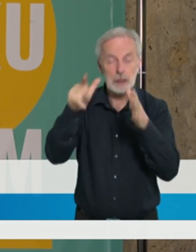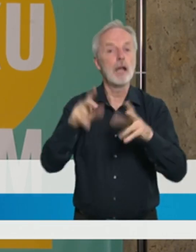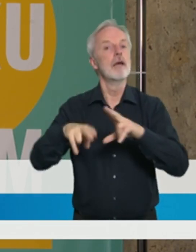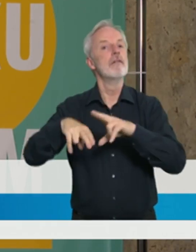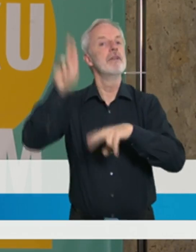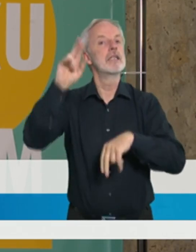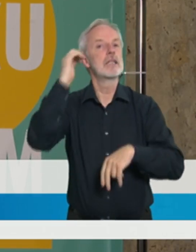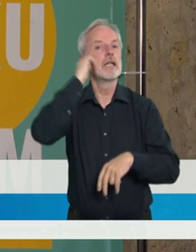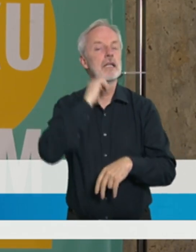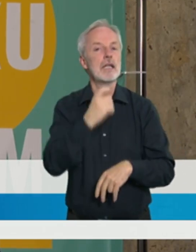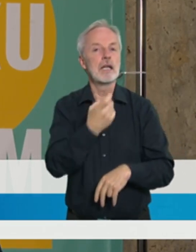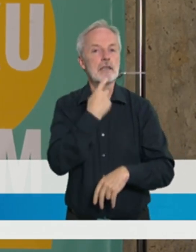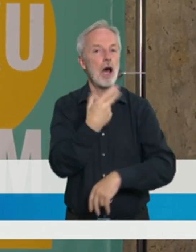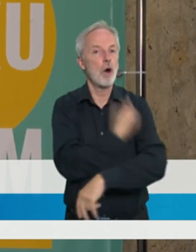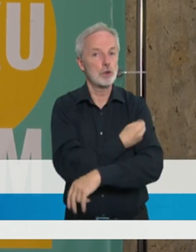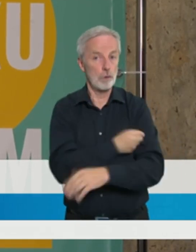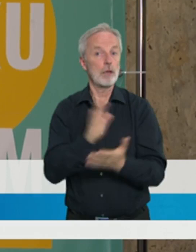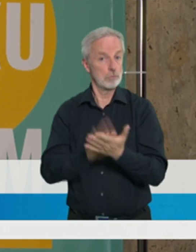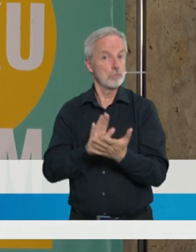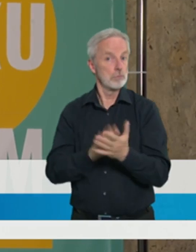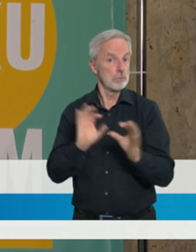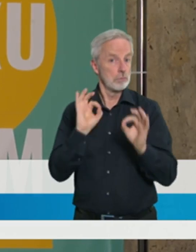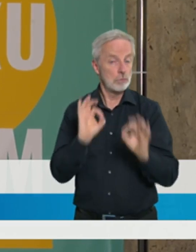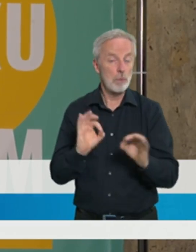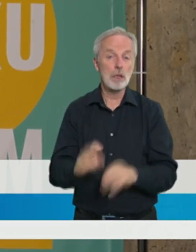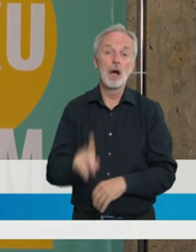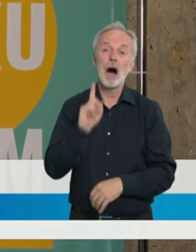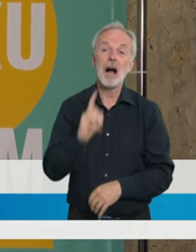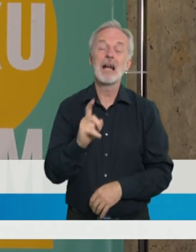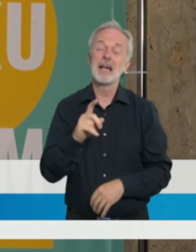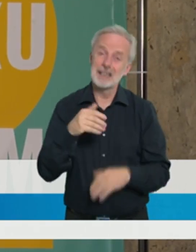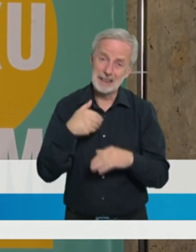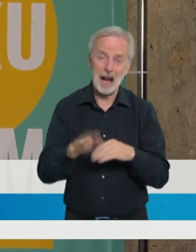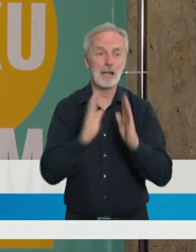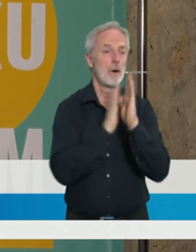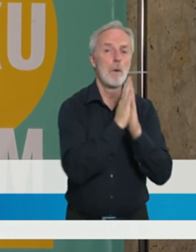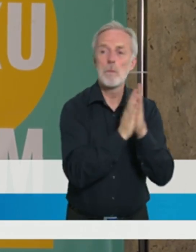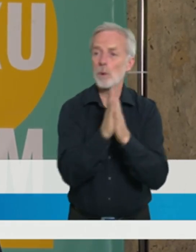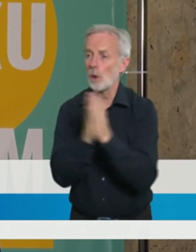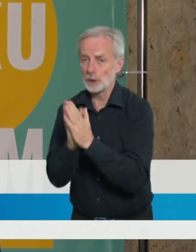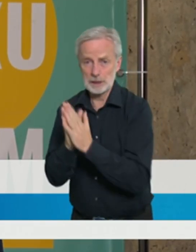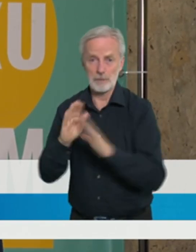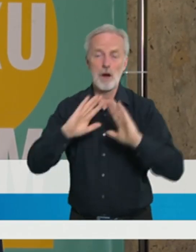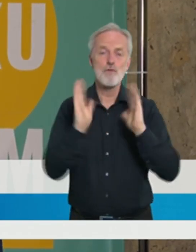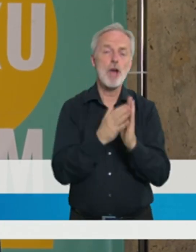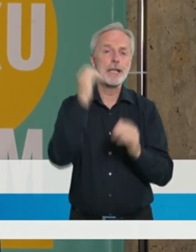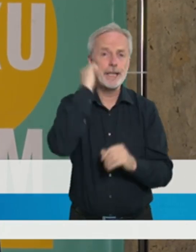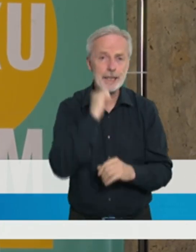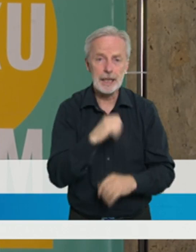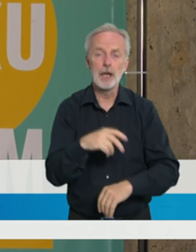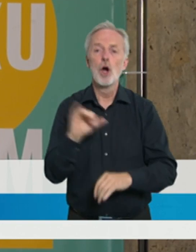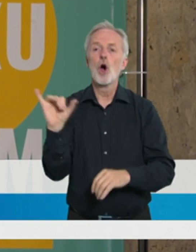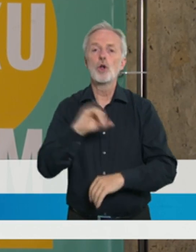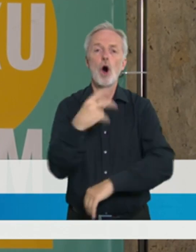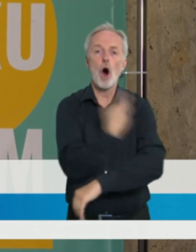což je, řekněme, dobrý trend. Ale na druhou stranu chtěl bych poprosit všechny, aby pokud odkládají očkování, tak aby ho skutečně už